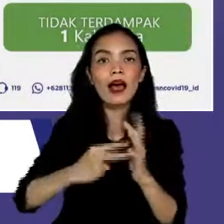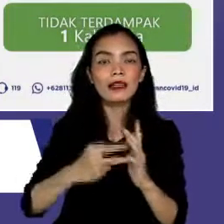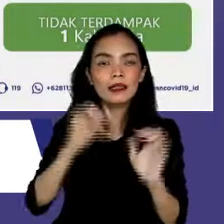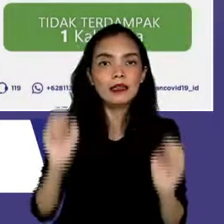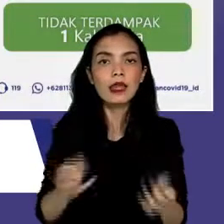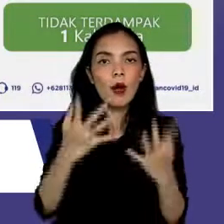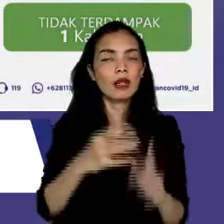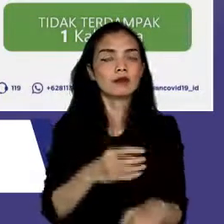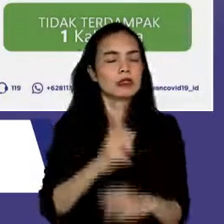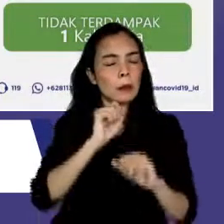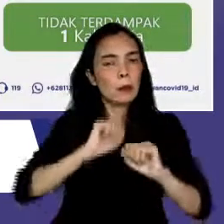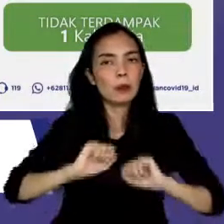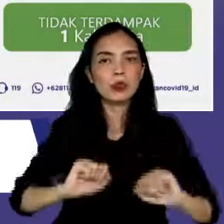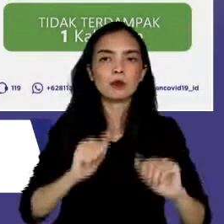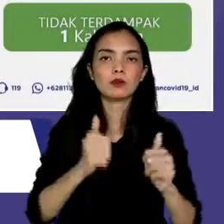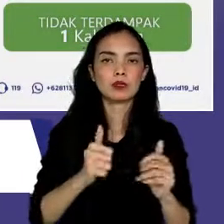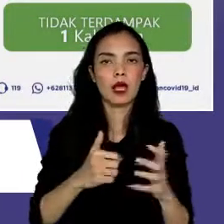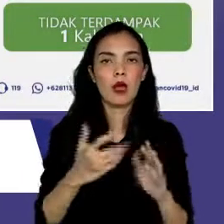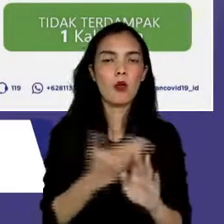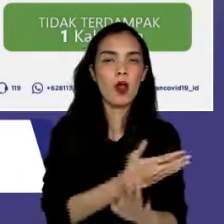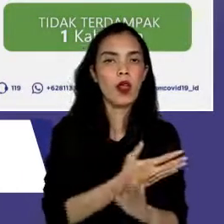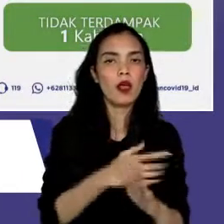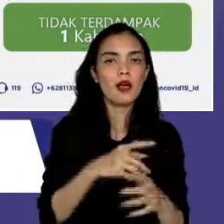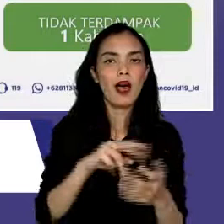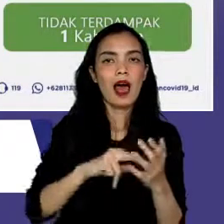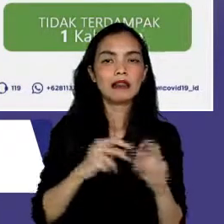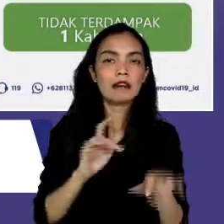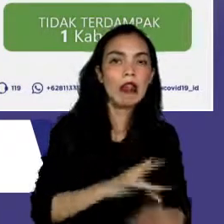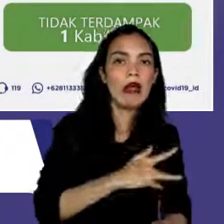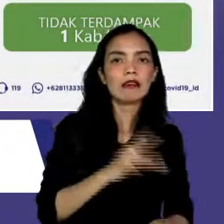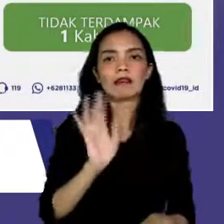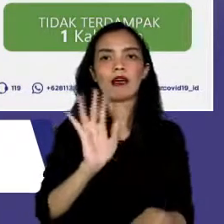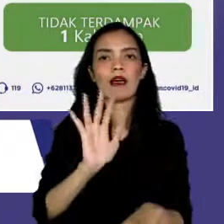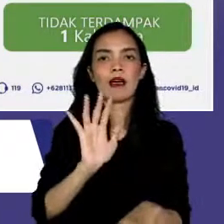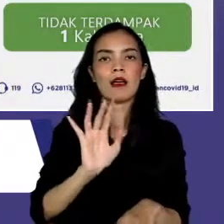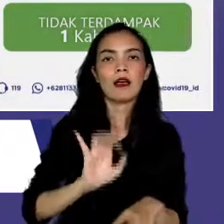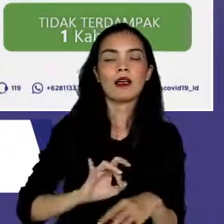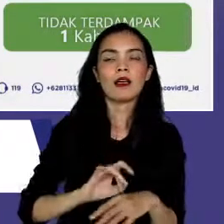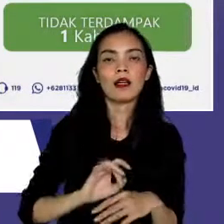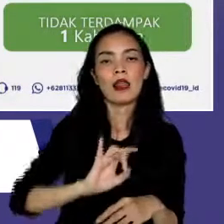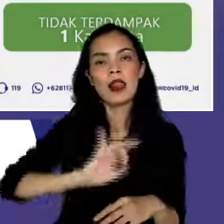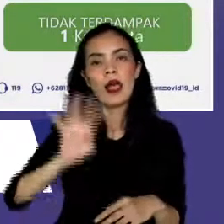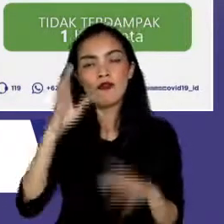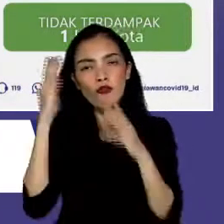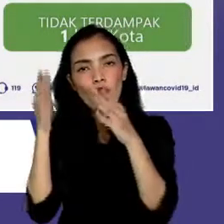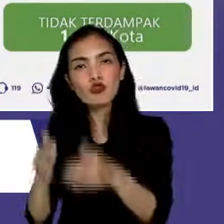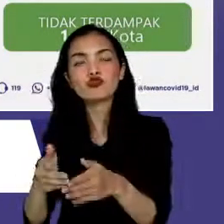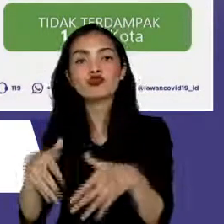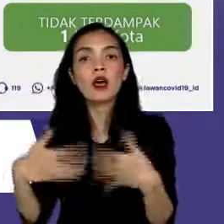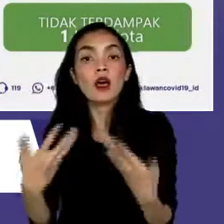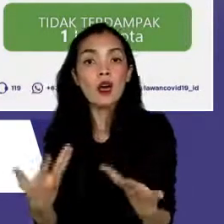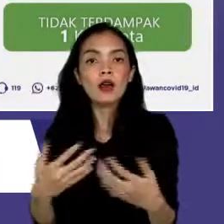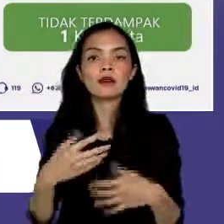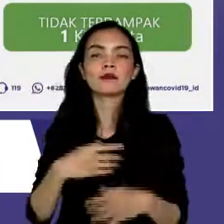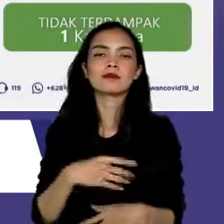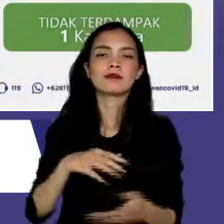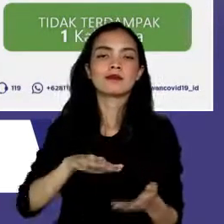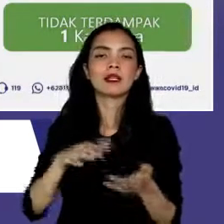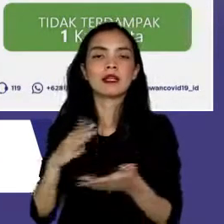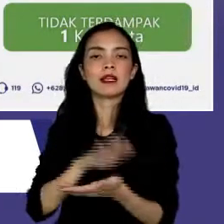dapat terdeteksi dan ditangani sejak dini. Hal lainnya yang perlu menjadi fokus adalah kematian.